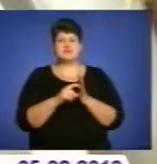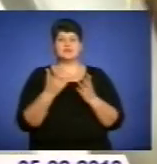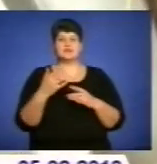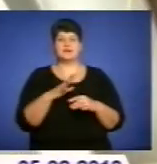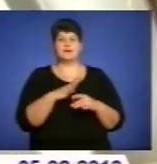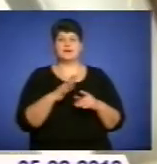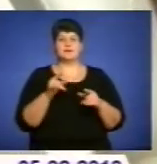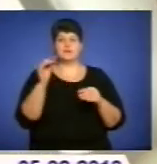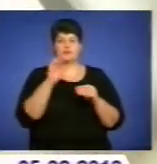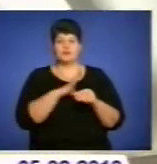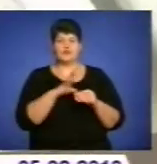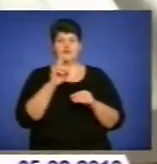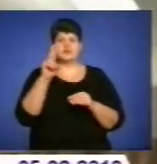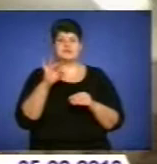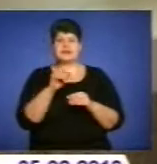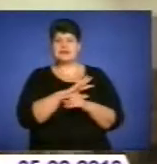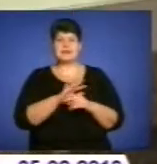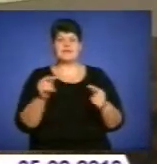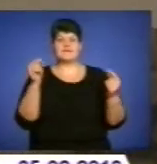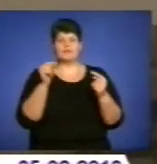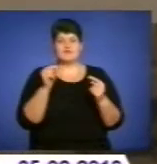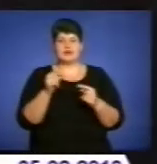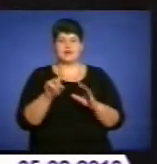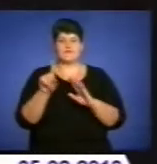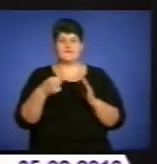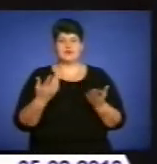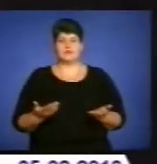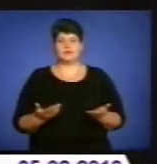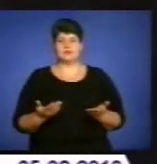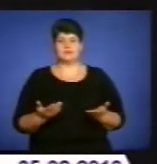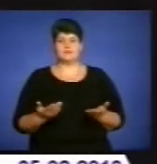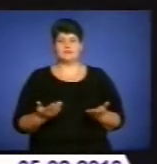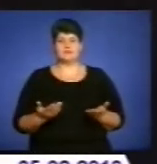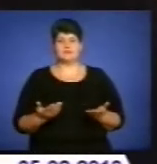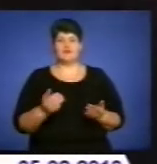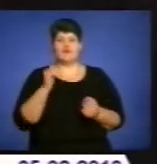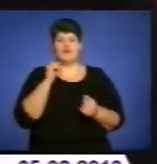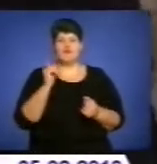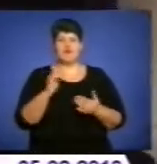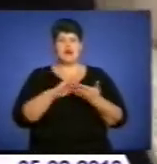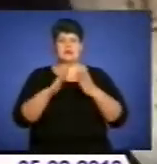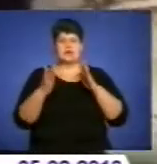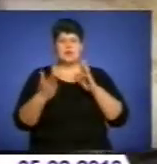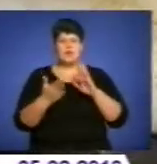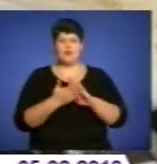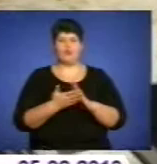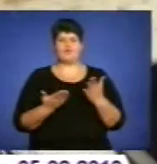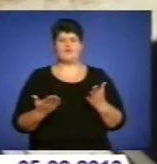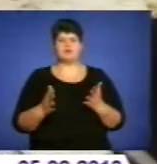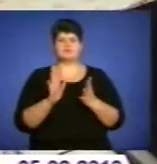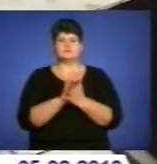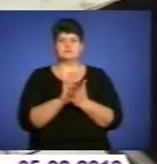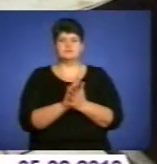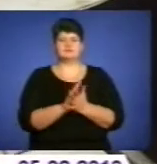вимогам ветеринарно-санітарного законодавства. Як бачите, цех працював в антосанітарних умовах. Як